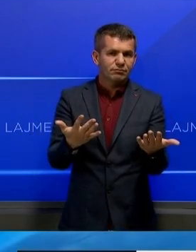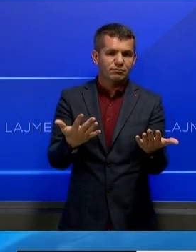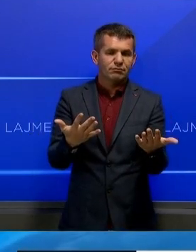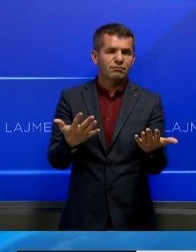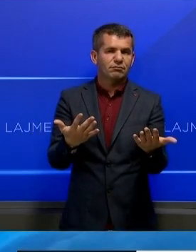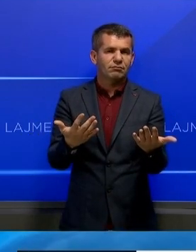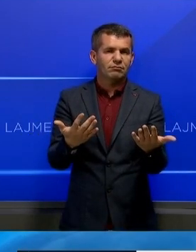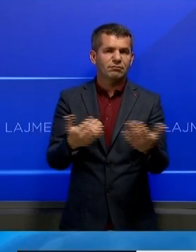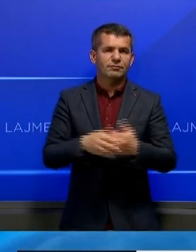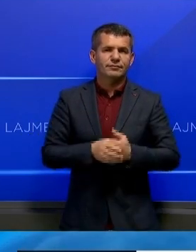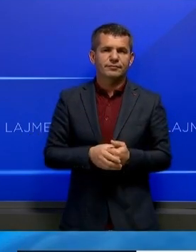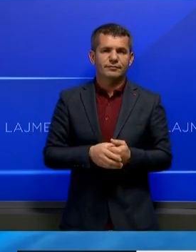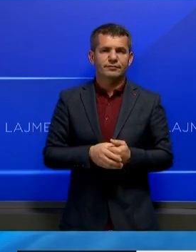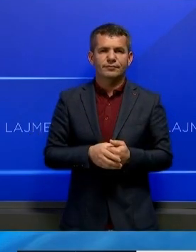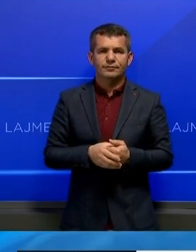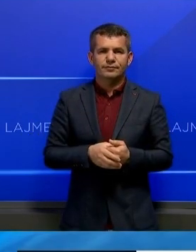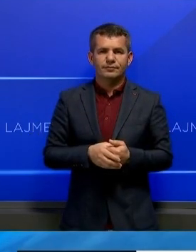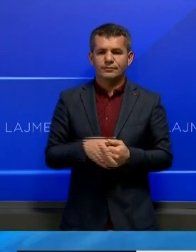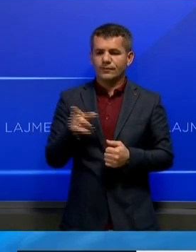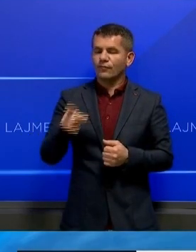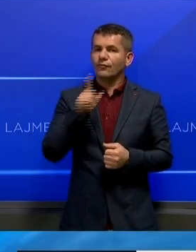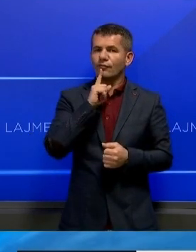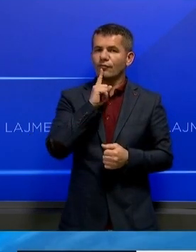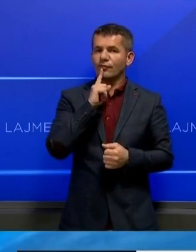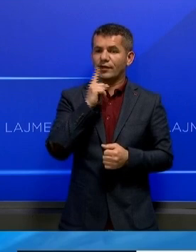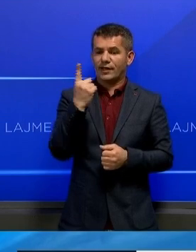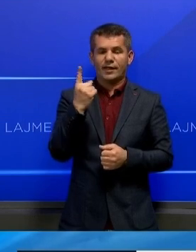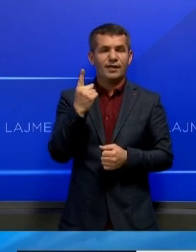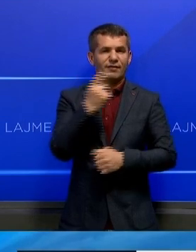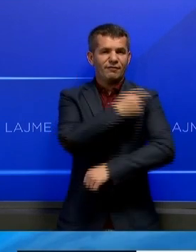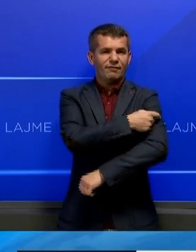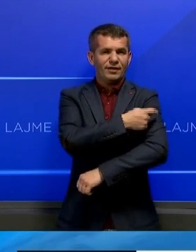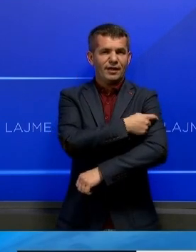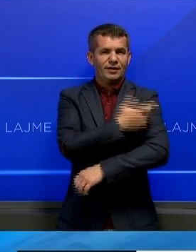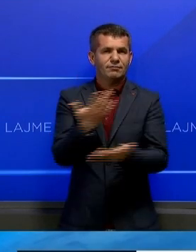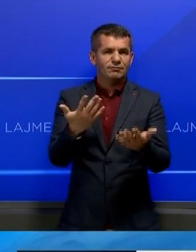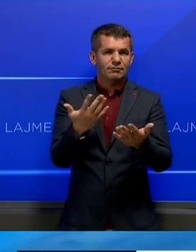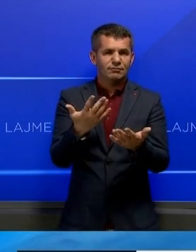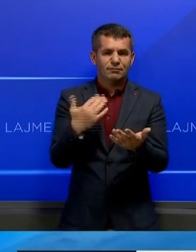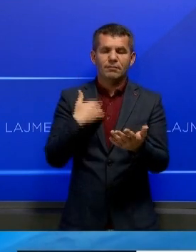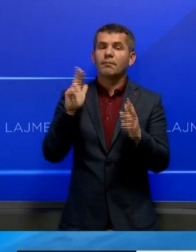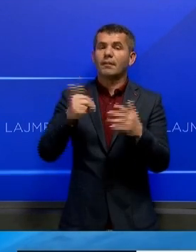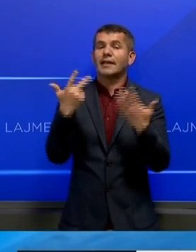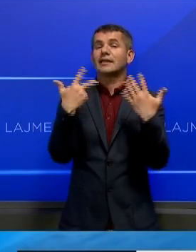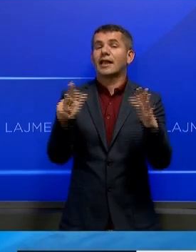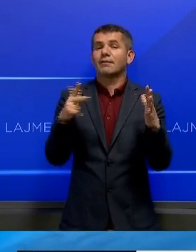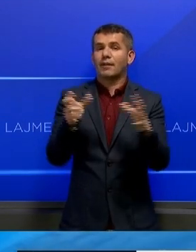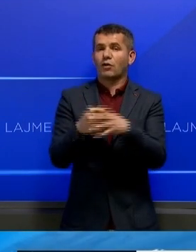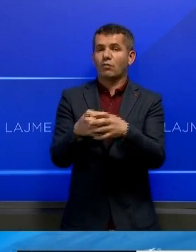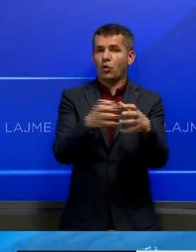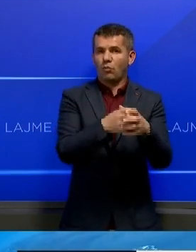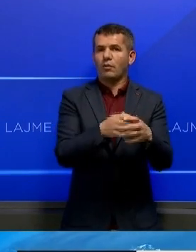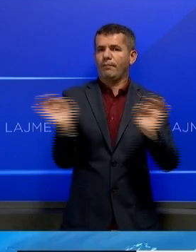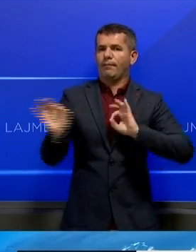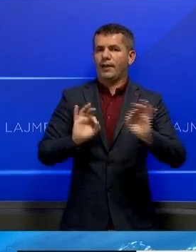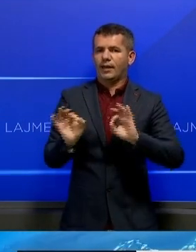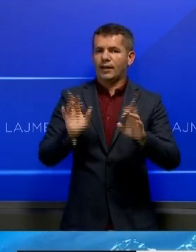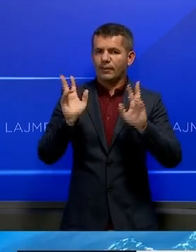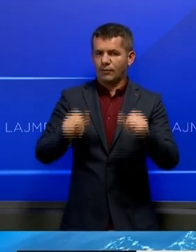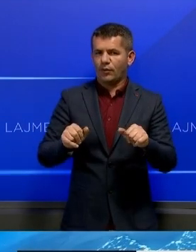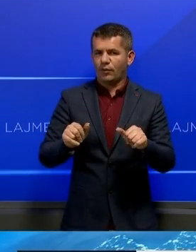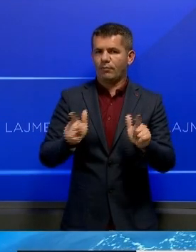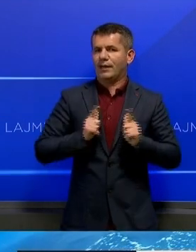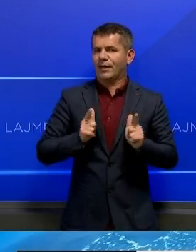vaksinat, të funksionon vaksinimi masiv. 18 ekipe i kemi të pregatitura komplet